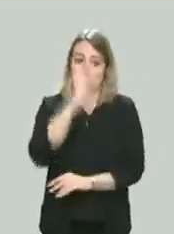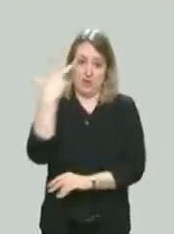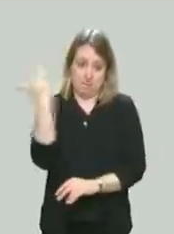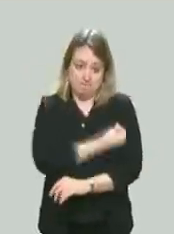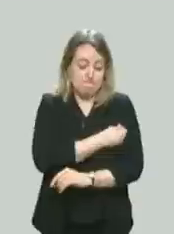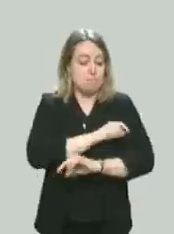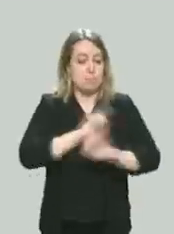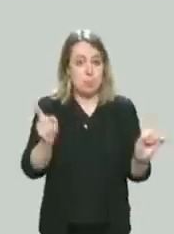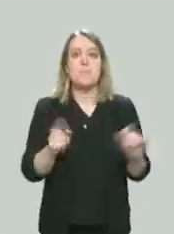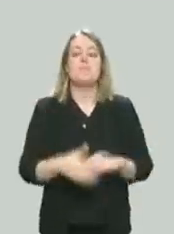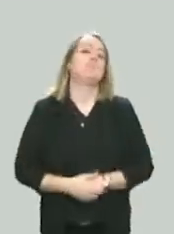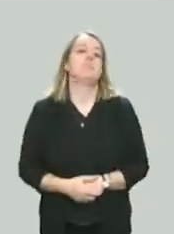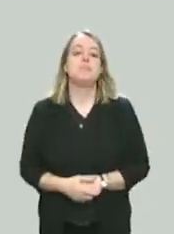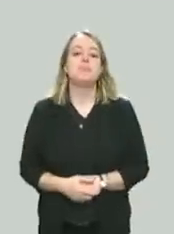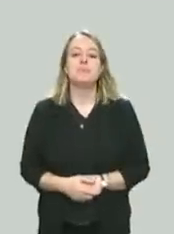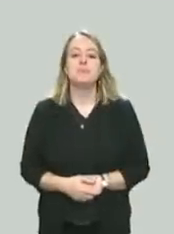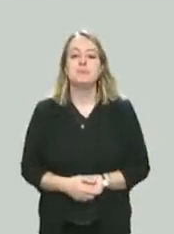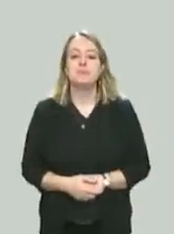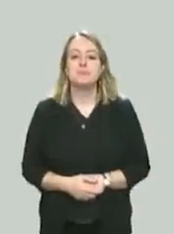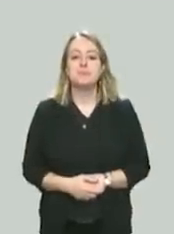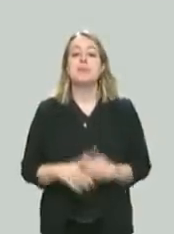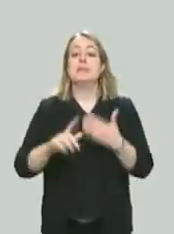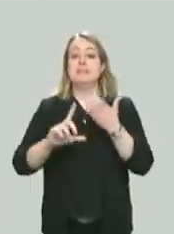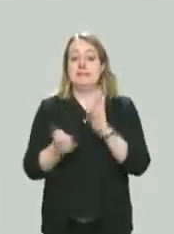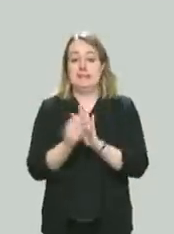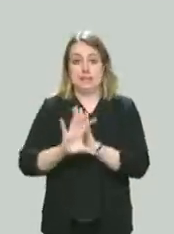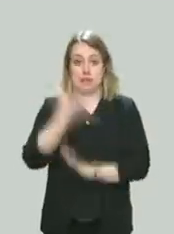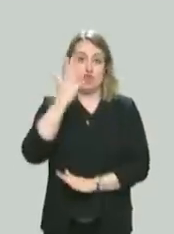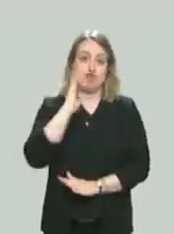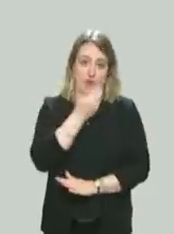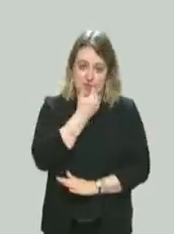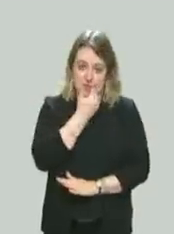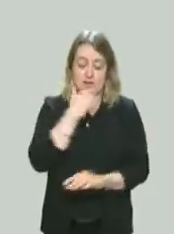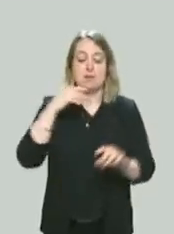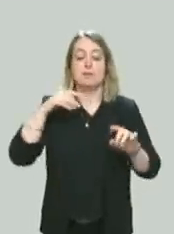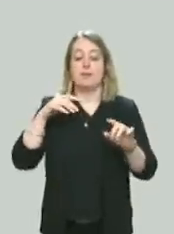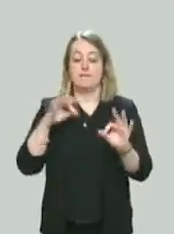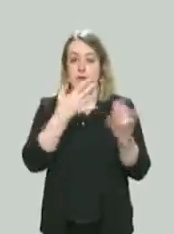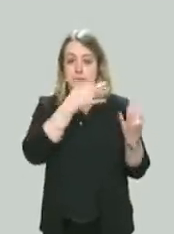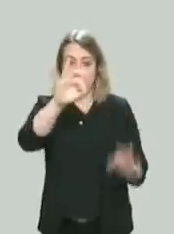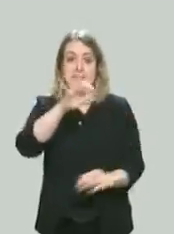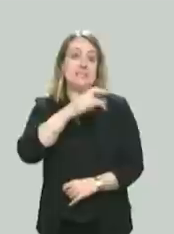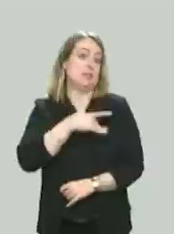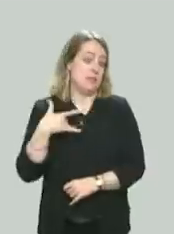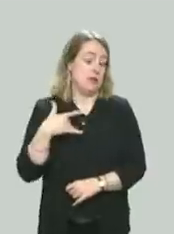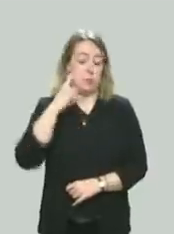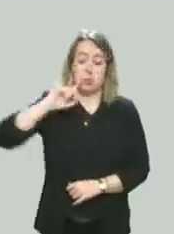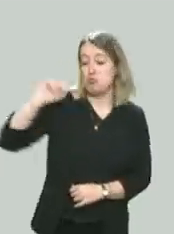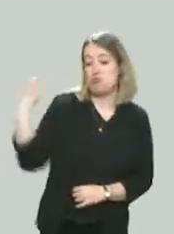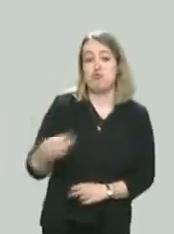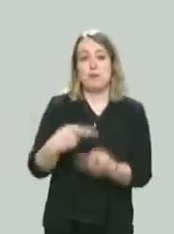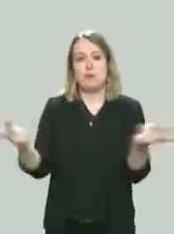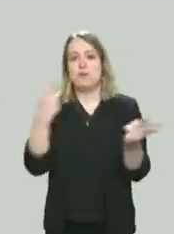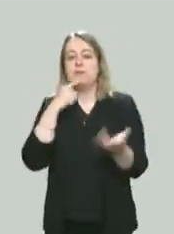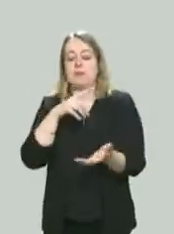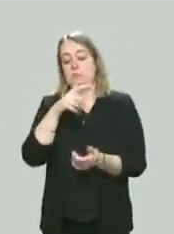après la dernière injection. Et à compter du 15 janvier, ce pass sanitaire de tous les autres publics,'est-à-dire les Français âgés